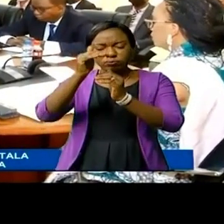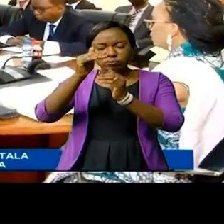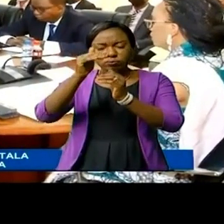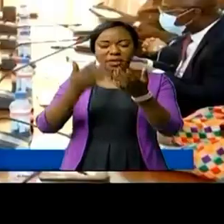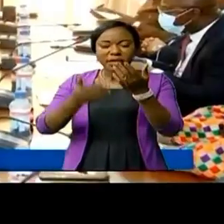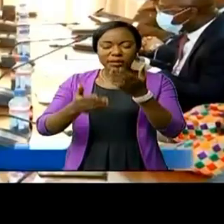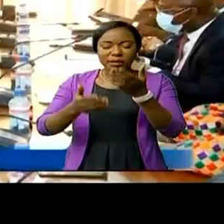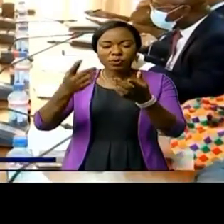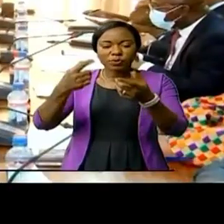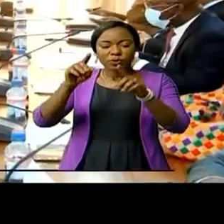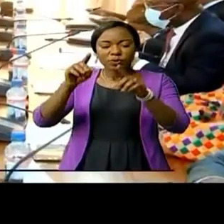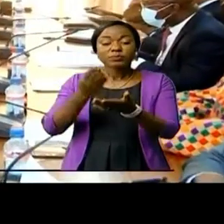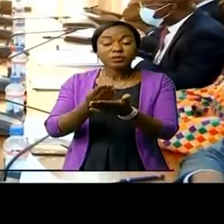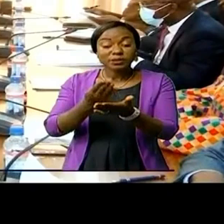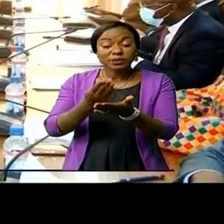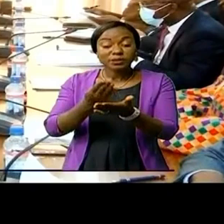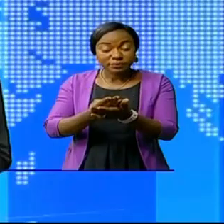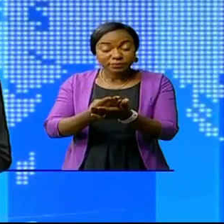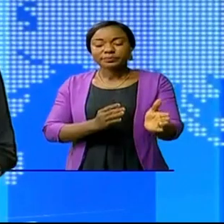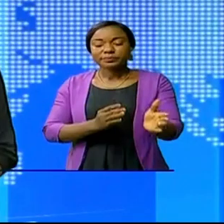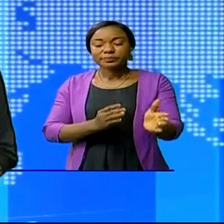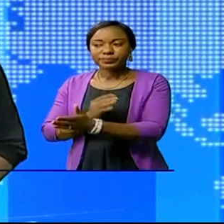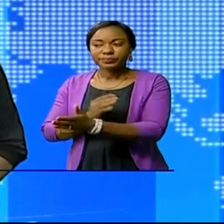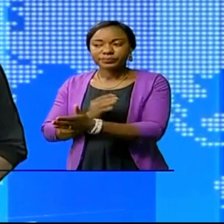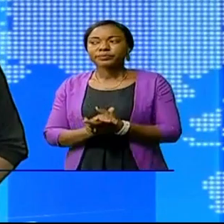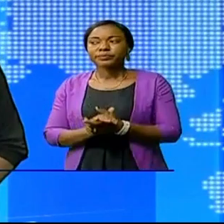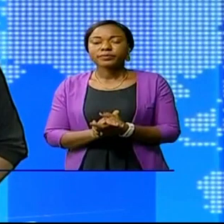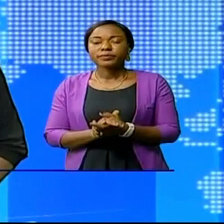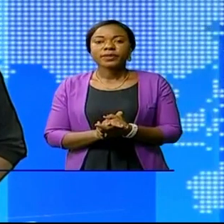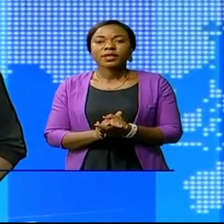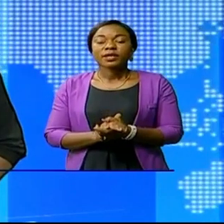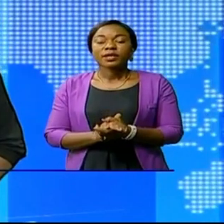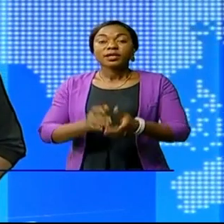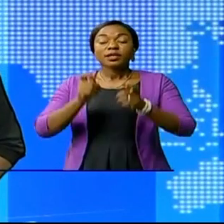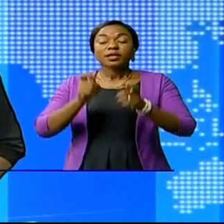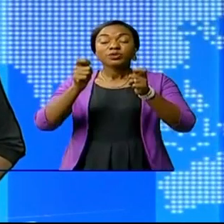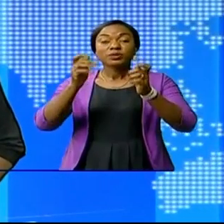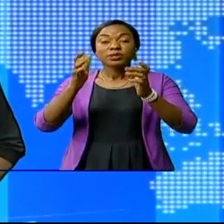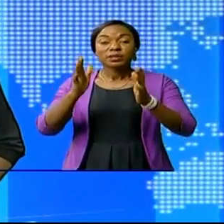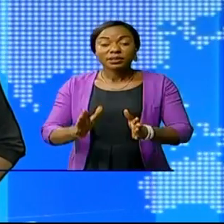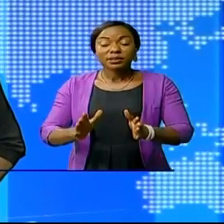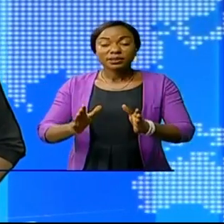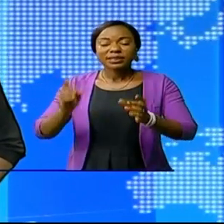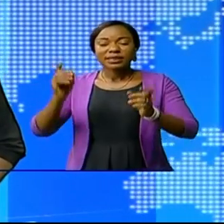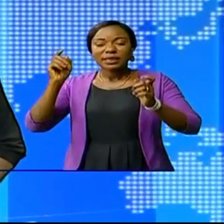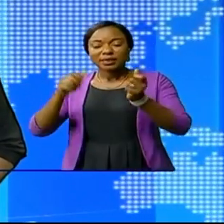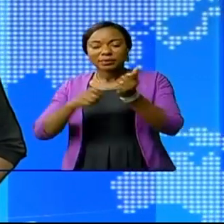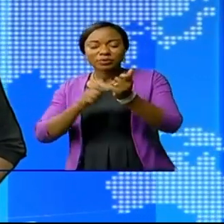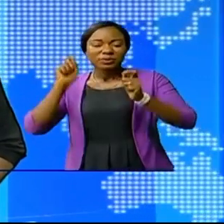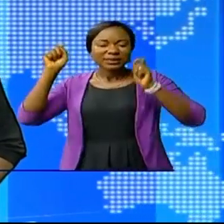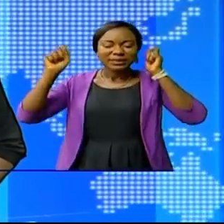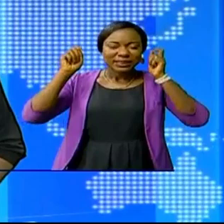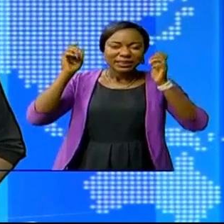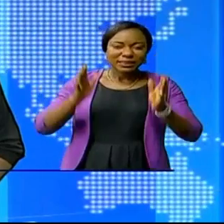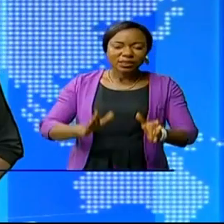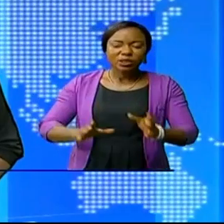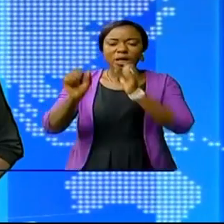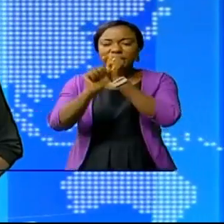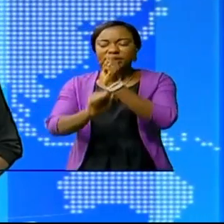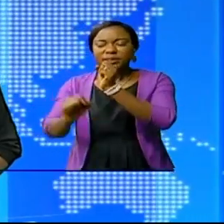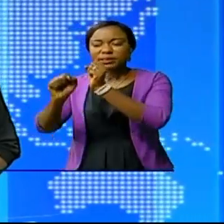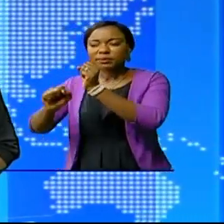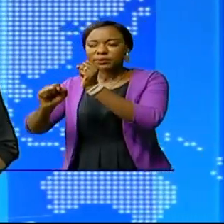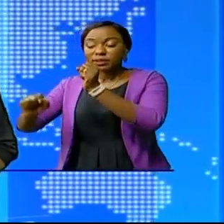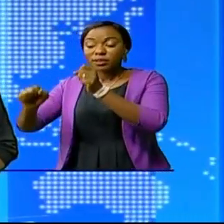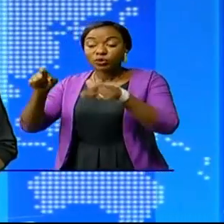rapport aux prévisions budgétaires mensuelles. Le journaliste, le comédien, le chroniqueur ont été sensibilisés